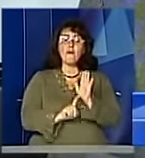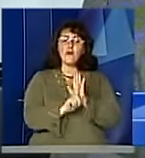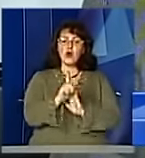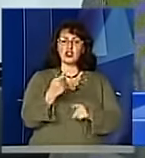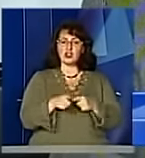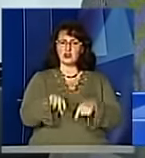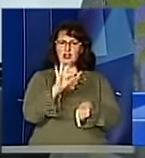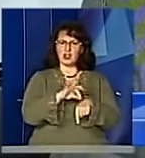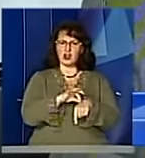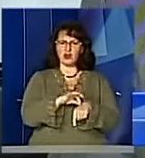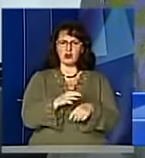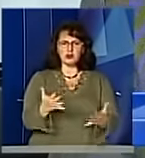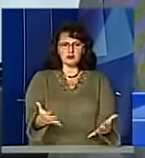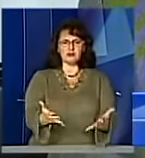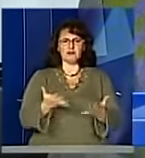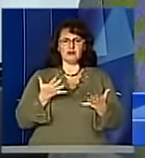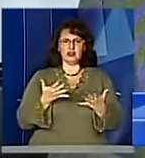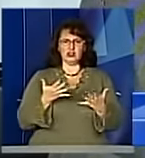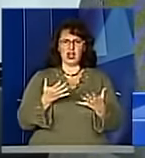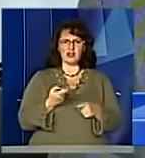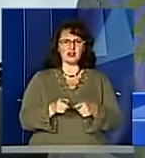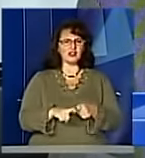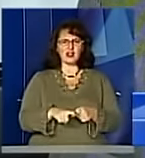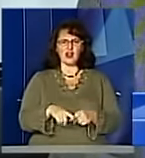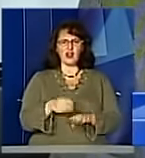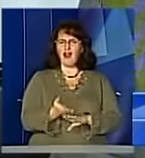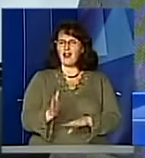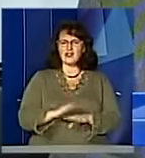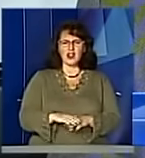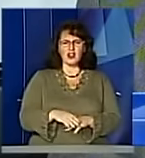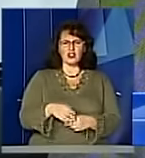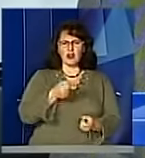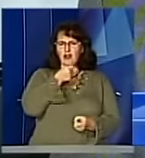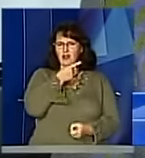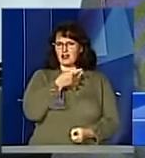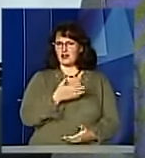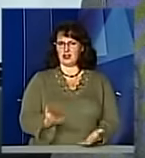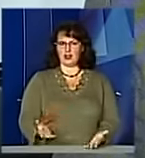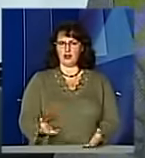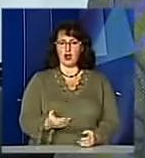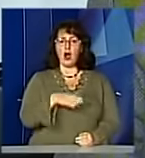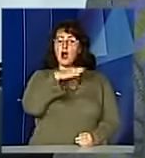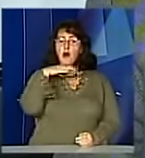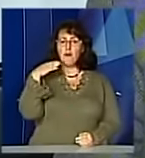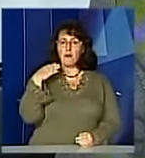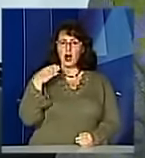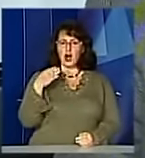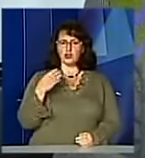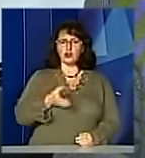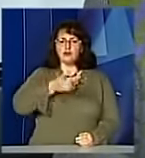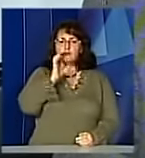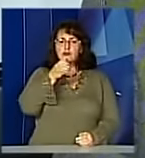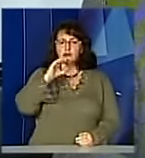настільки очевидні, що достатньо важко пропустити то. Тобто багато починає вживати